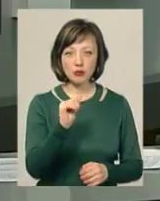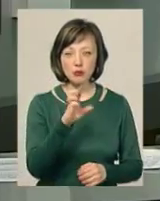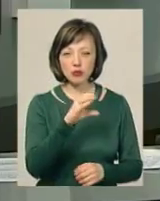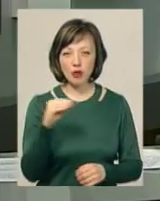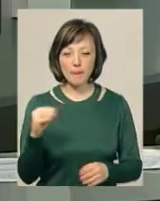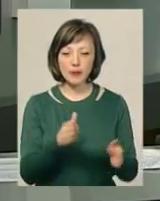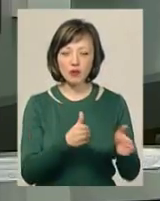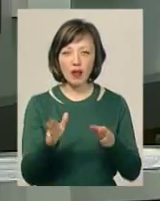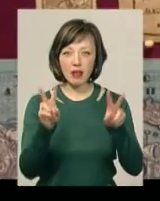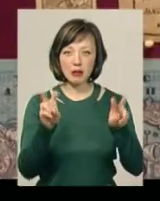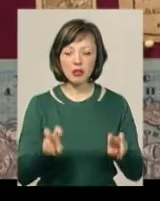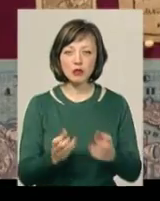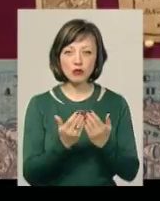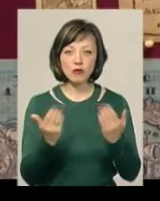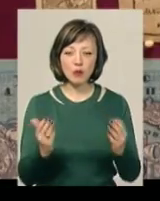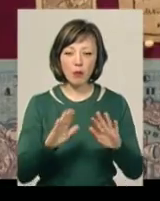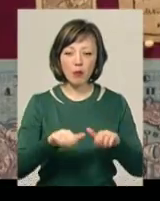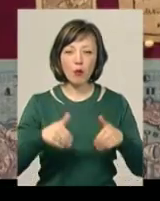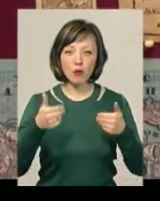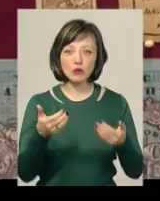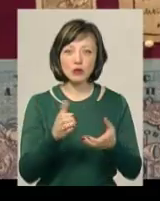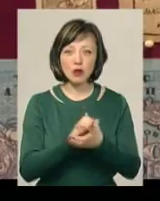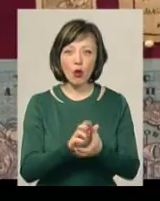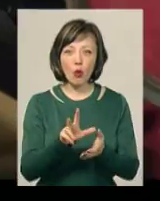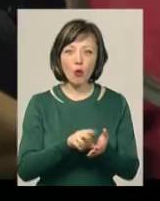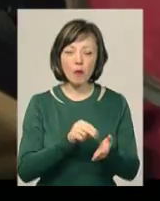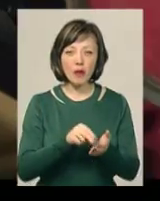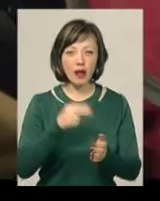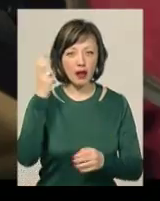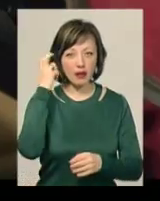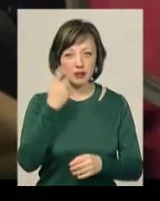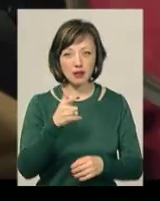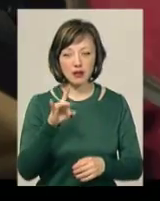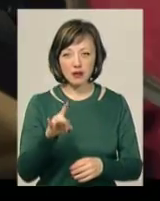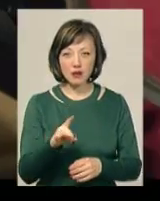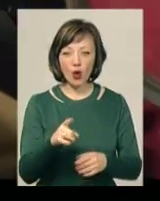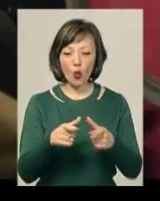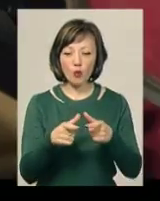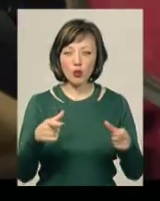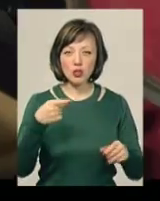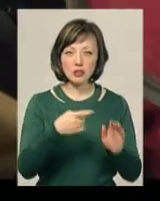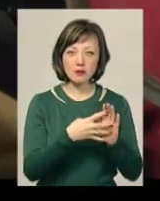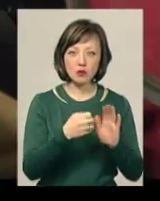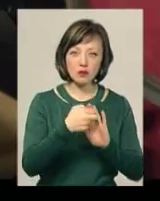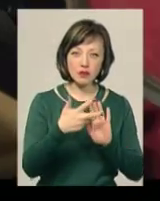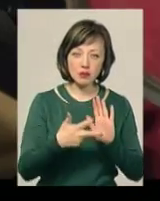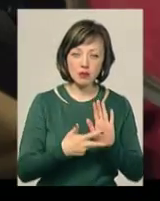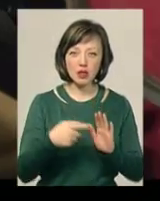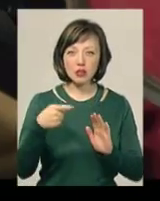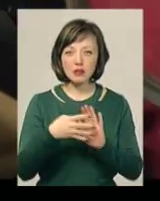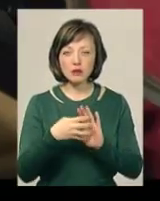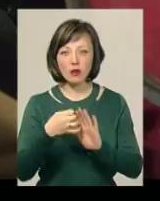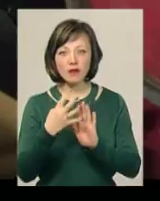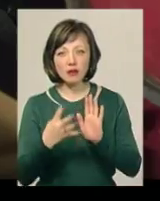виставку. Відвідувачам пропонують ознайомитися з копією київської гривні, купюрами 1918-1919